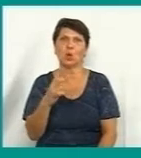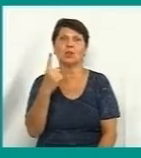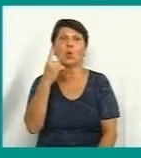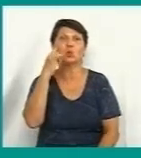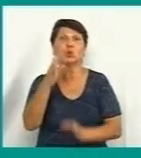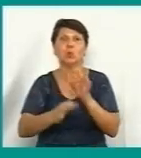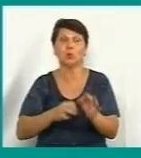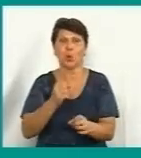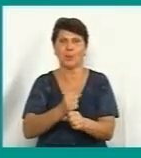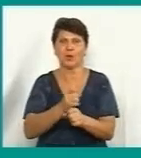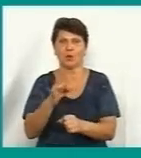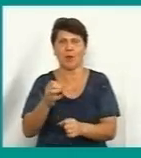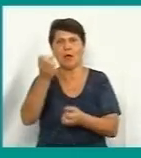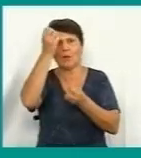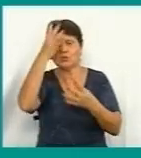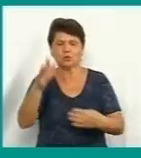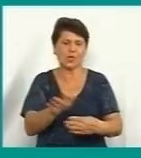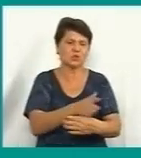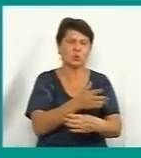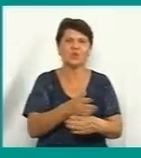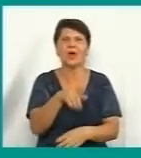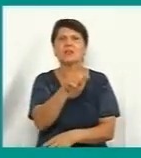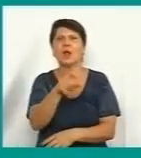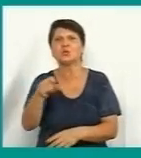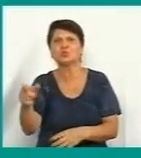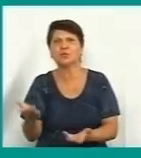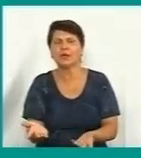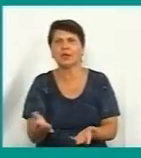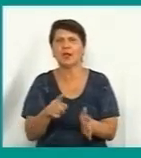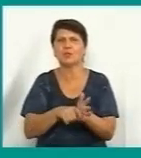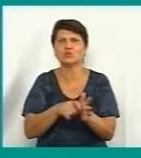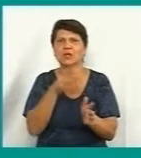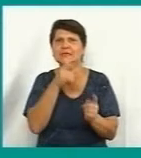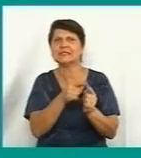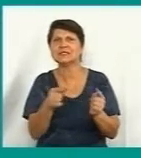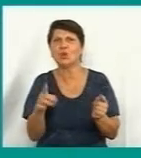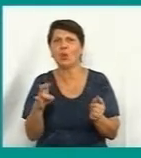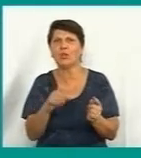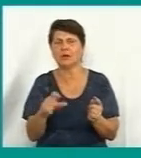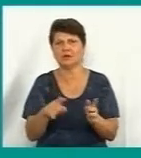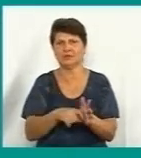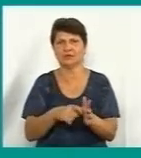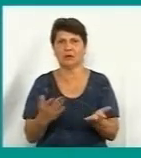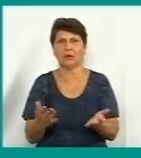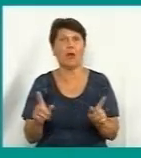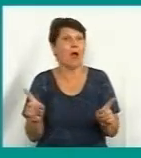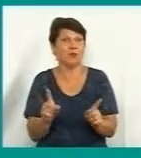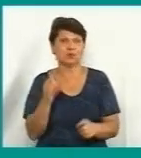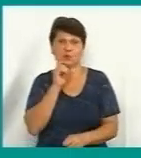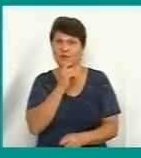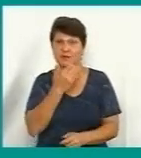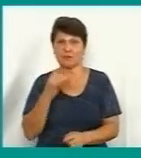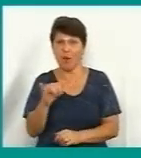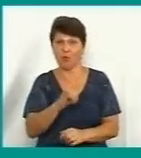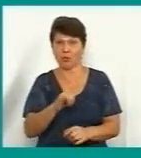Це буде залежати також від культури сортування людей, скалувань сезонних від сміття. А що, в Вінниці немає